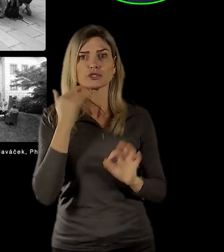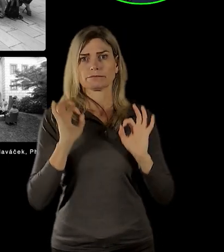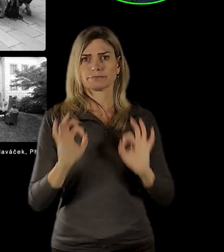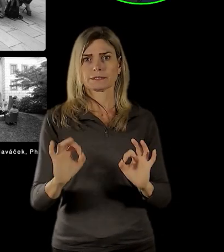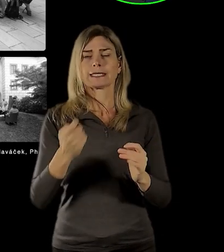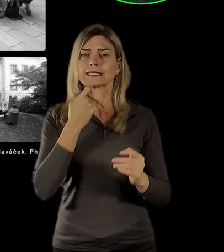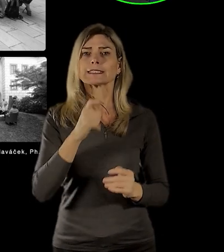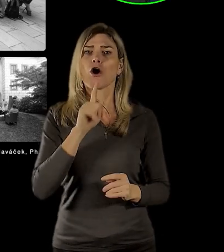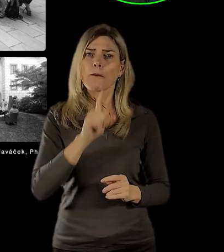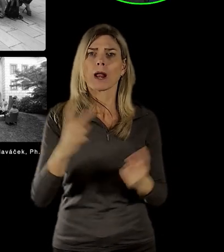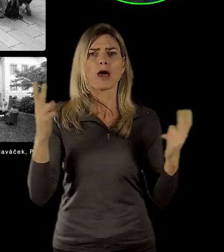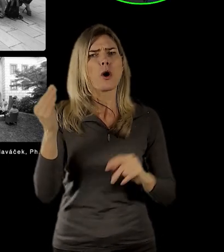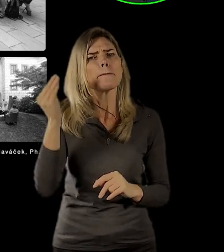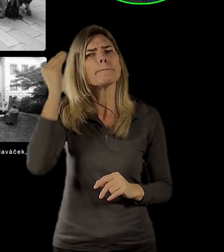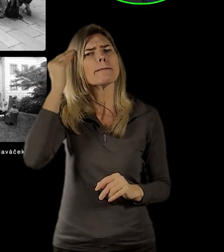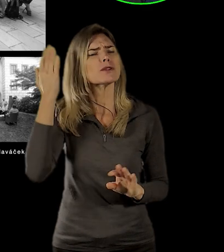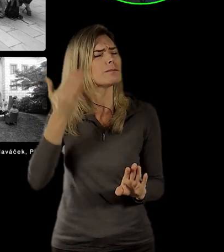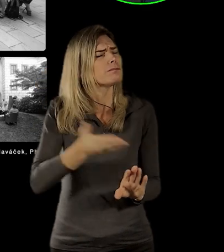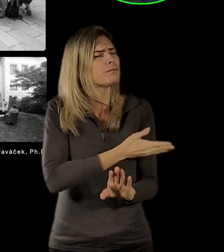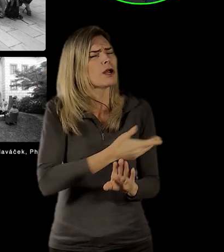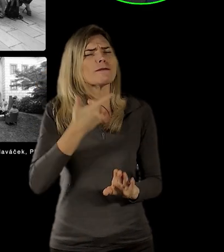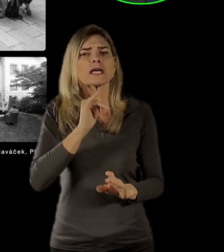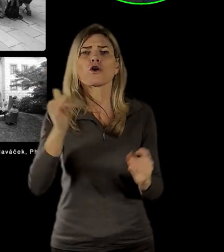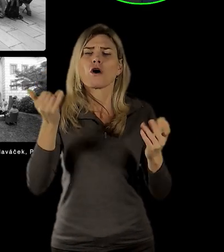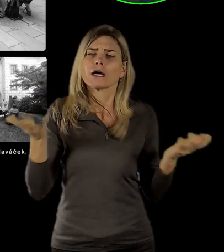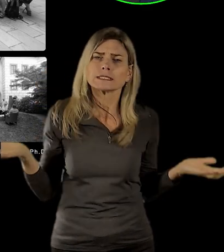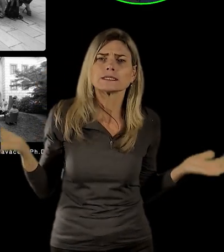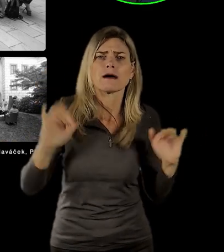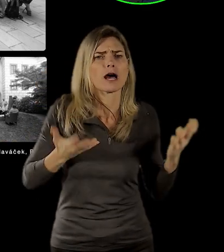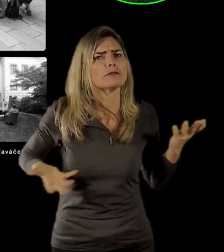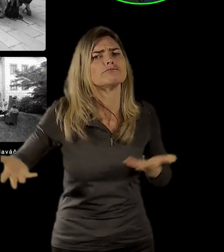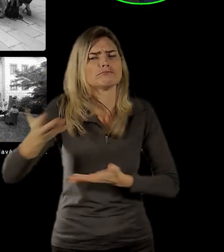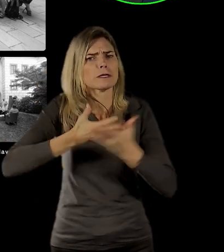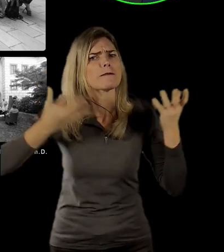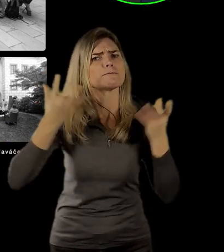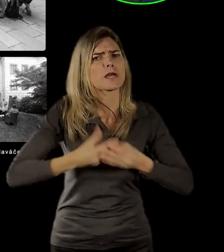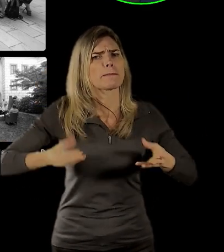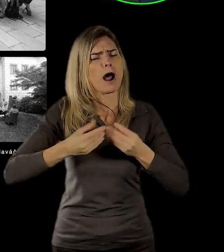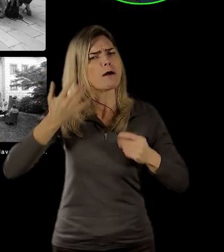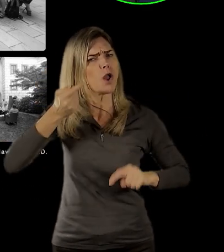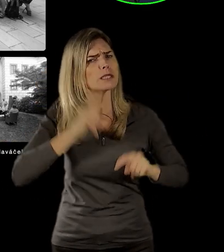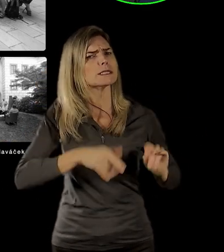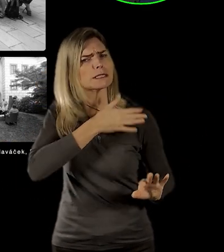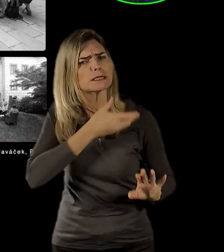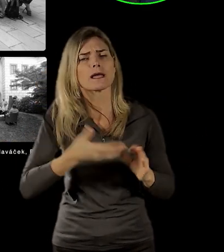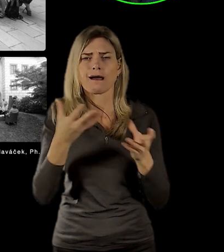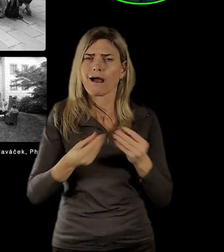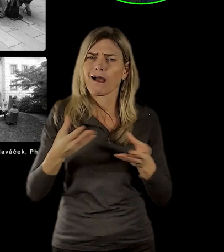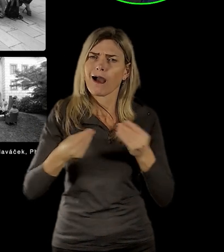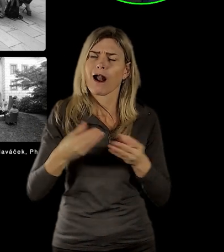paměti 20. století místo setkávání, vyprávění příběhů, nějaké